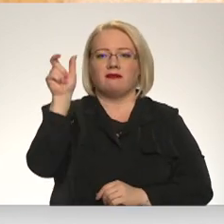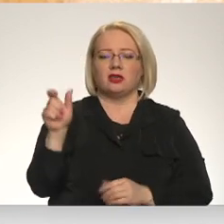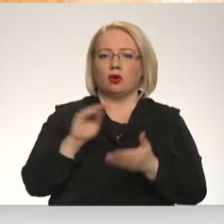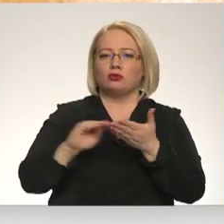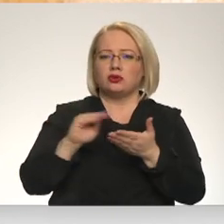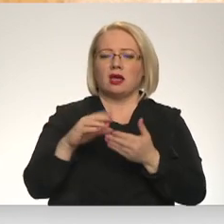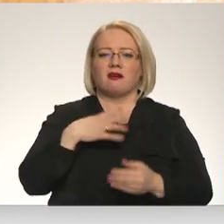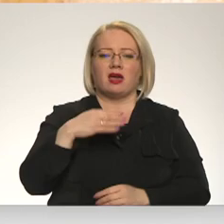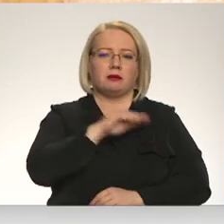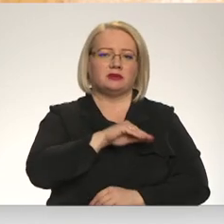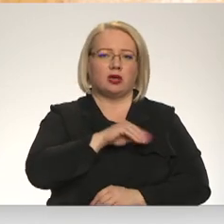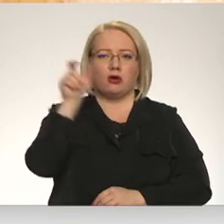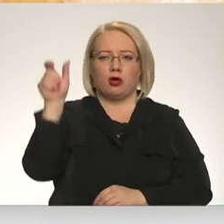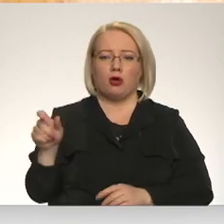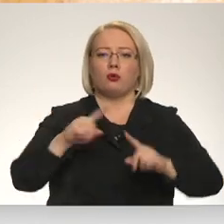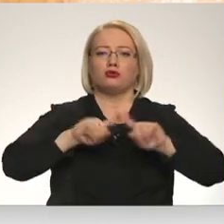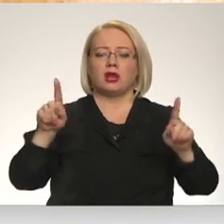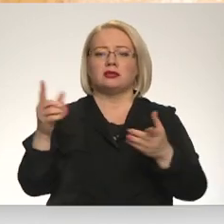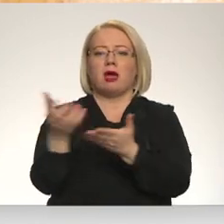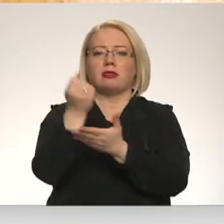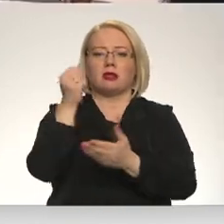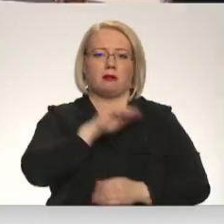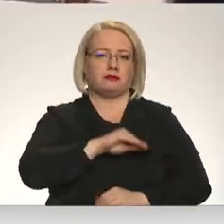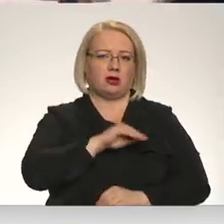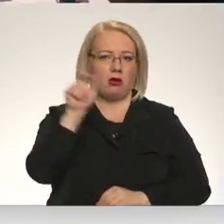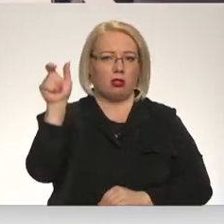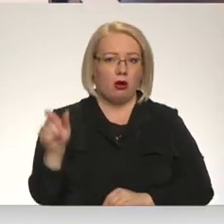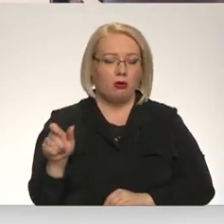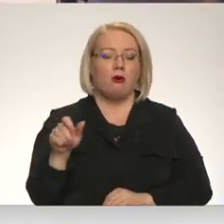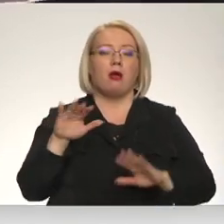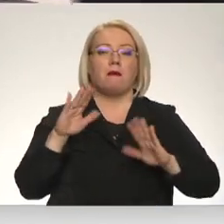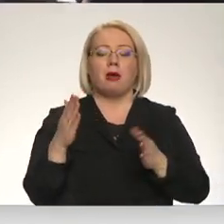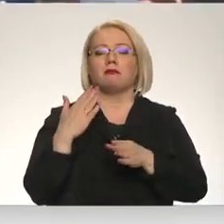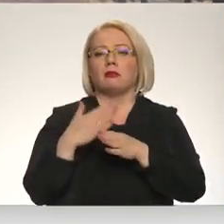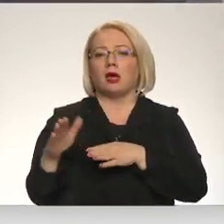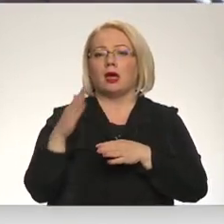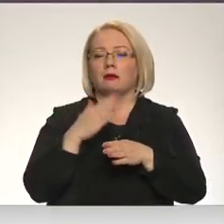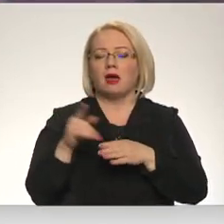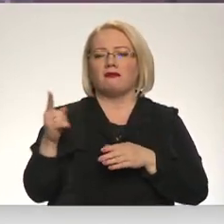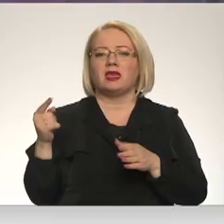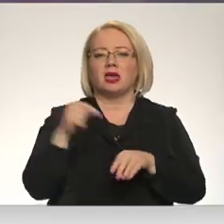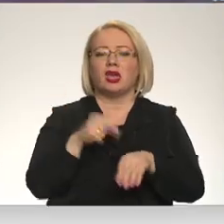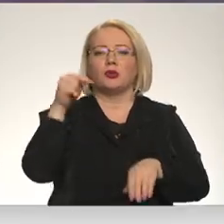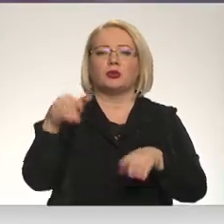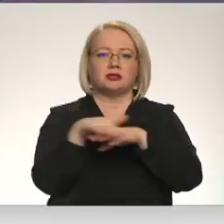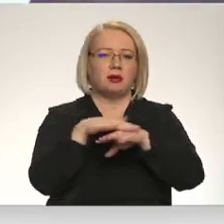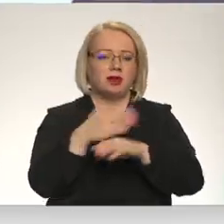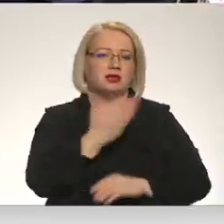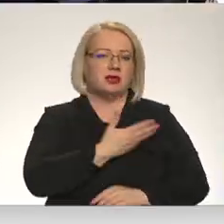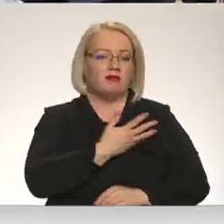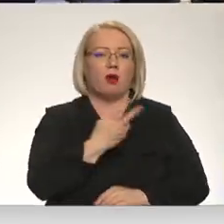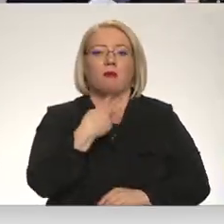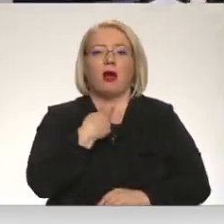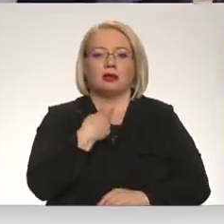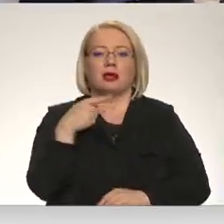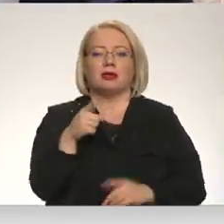vajag psihologu. Uzreiz sadabuja psihologu. Bet pamazām Lidija iejūtas arī sabiedriskajā dzīvē un ir pārsteigta,